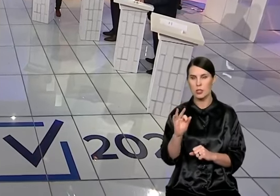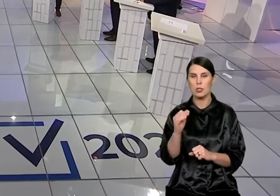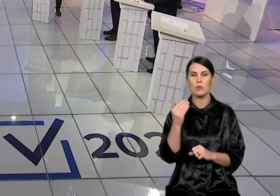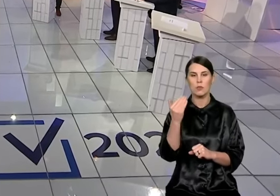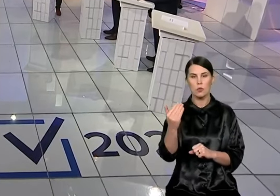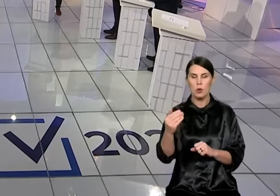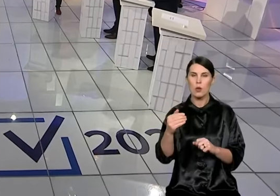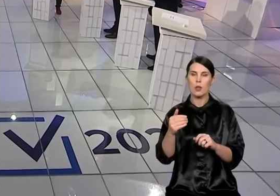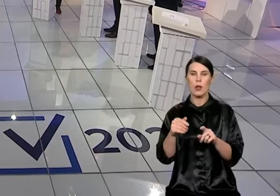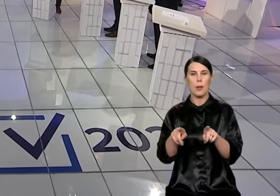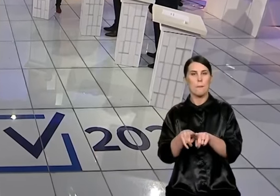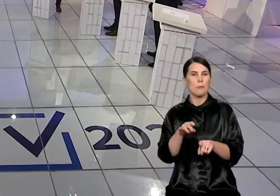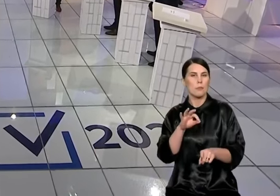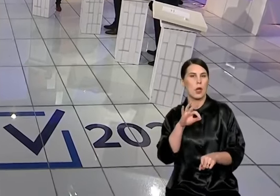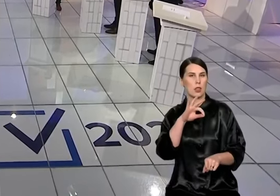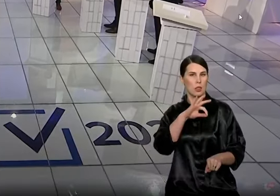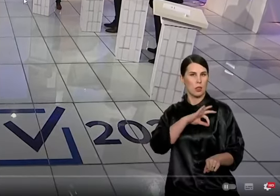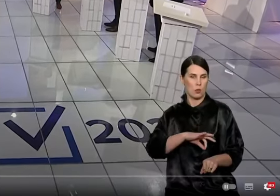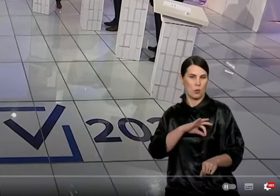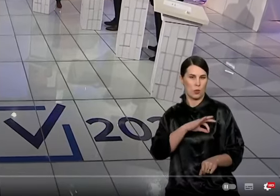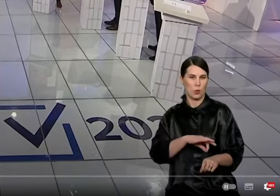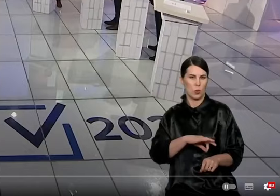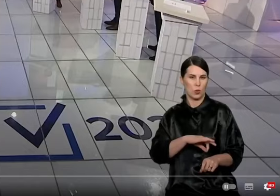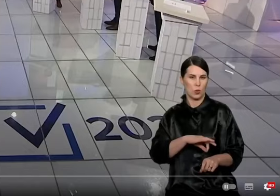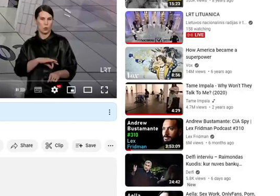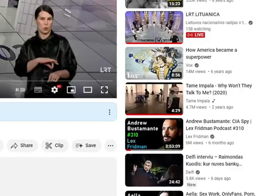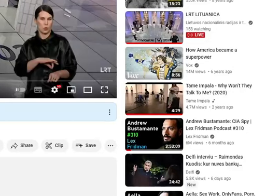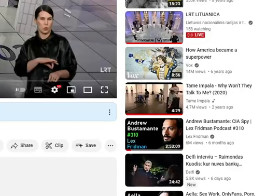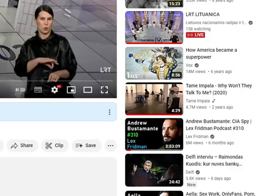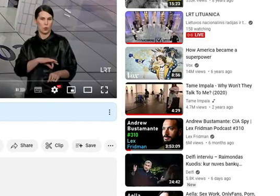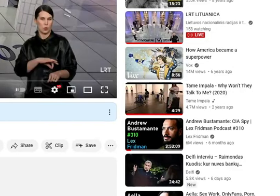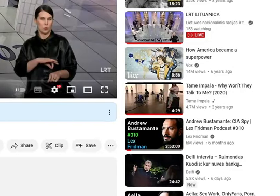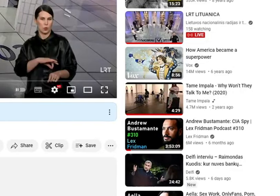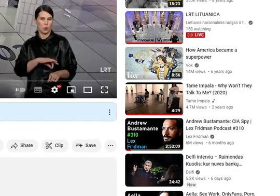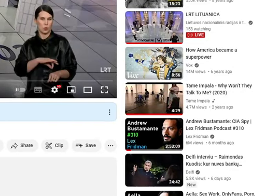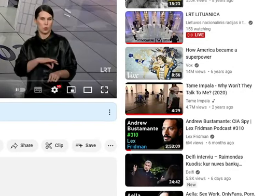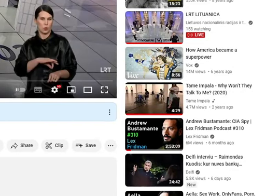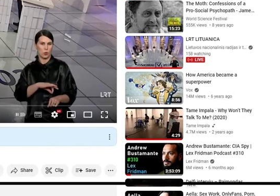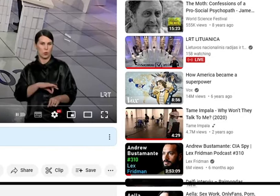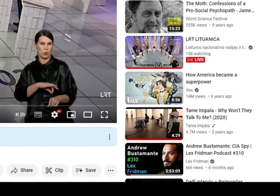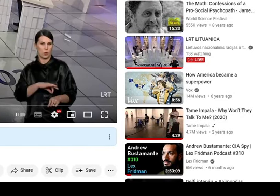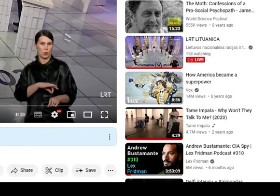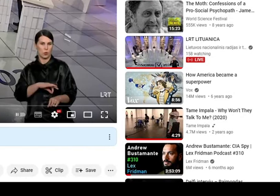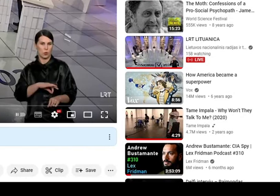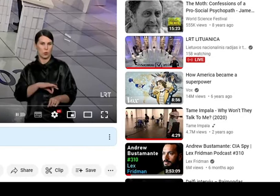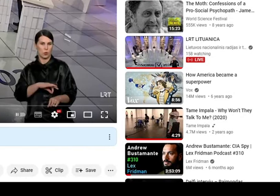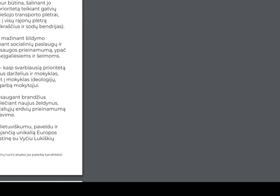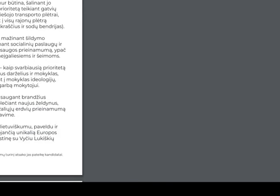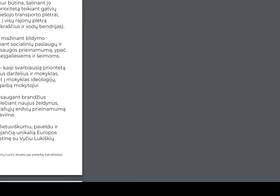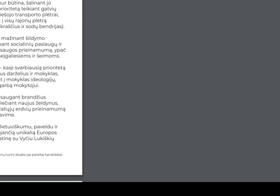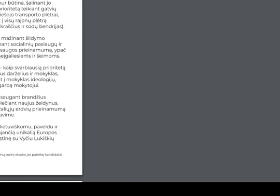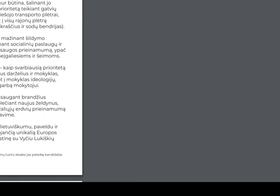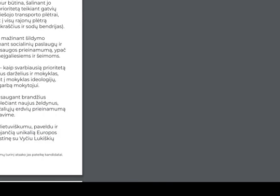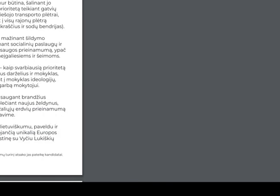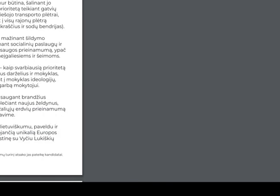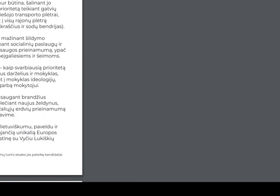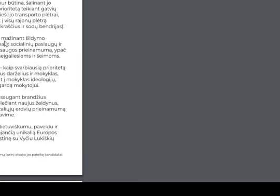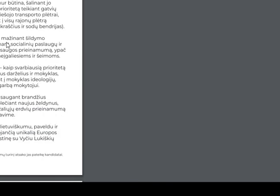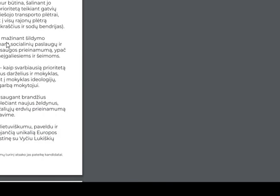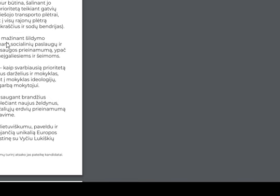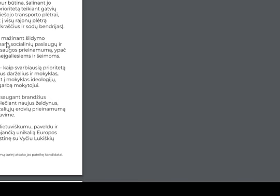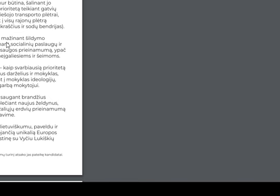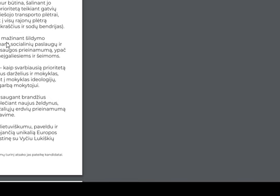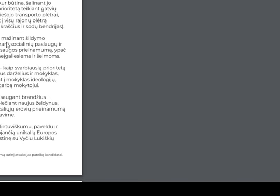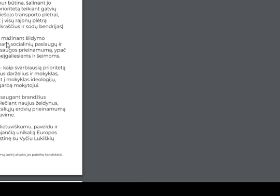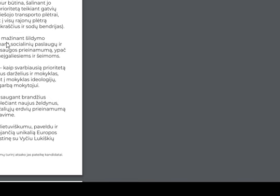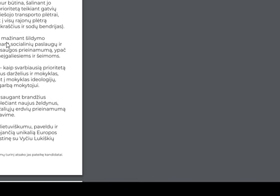įdarbinimas. Nes jeigu pažiūrėsime, jinai taip per vidurį miesto. Tiekui. Jūsų klausimas buvo, ką Sinica padarys dėl darželių. Čia šio programas